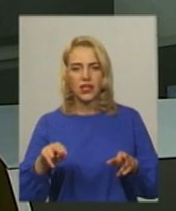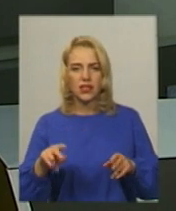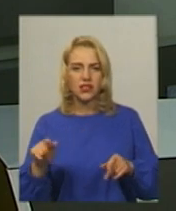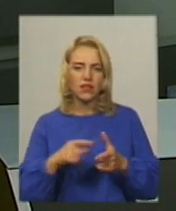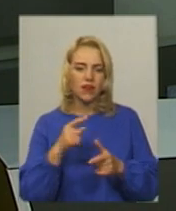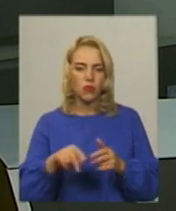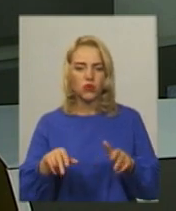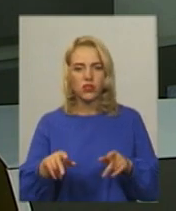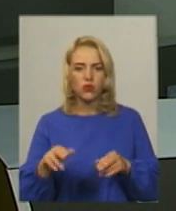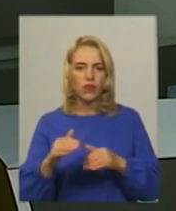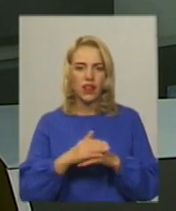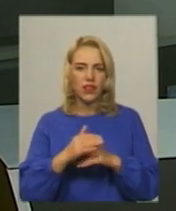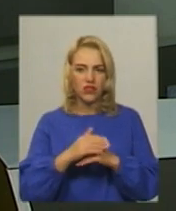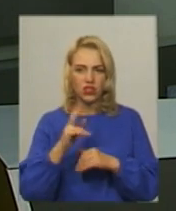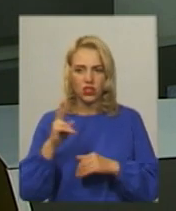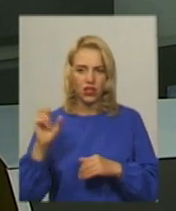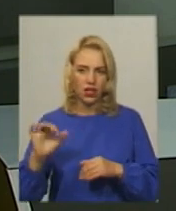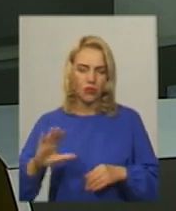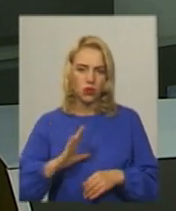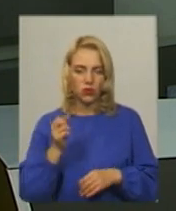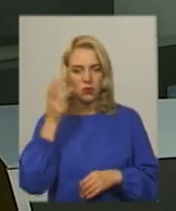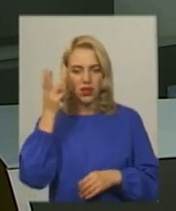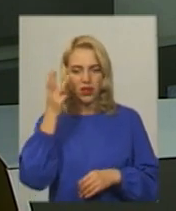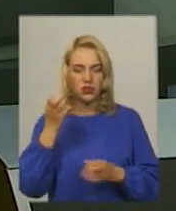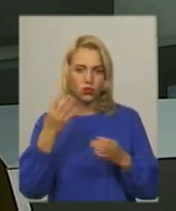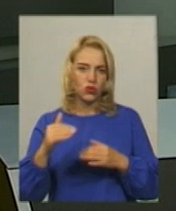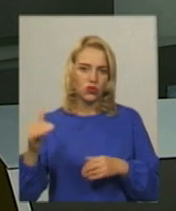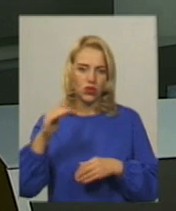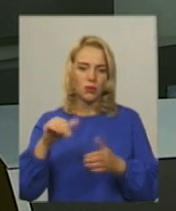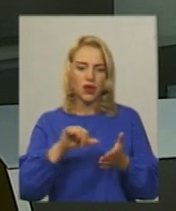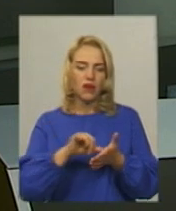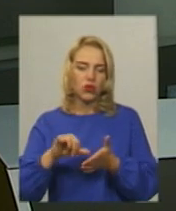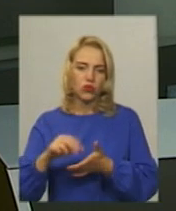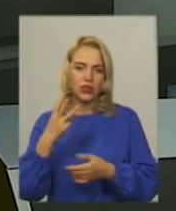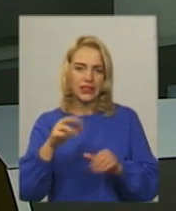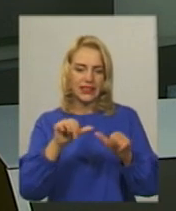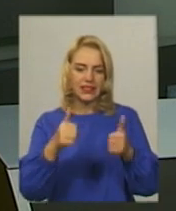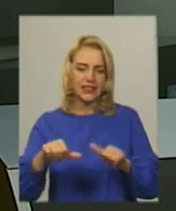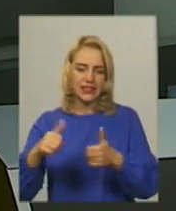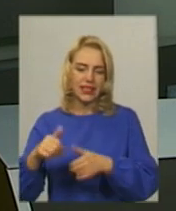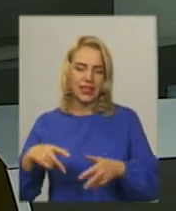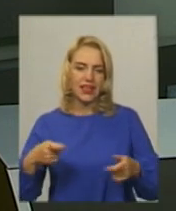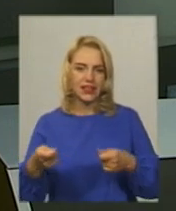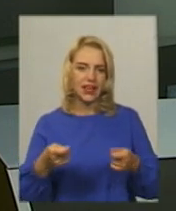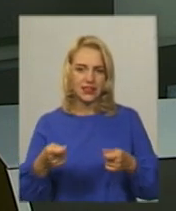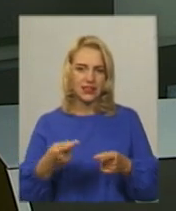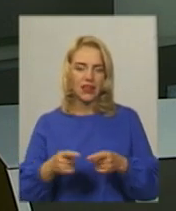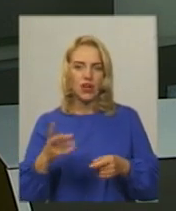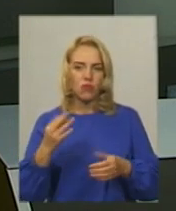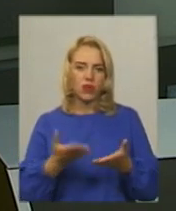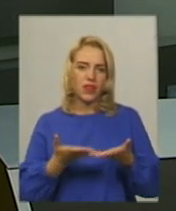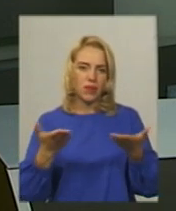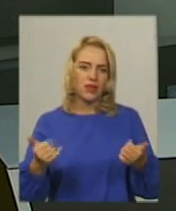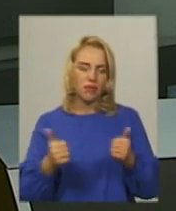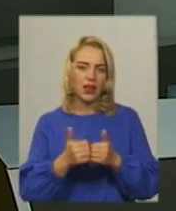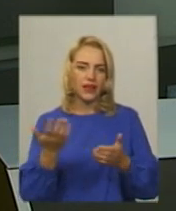танцювальна вечірка відбулись в «Просто неба» в Хмельницькому Учасники виконували три стилі танців Танцювальна вечірка «Просто неба» відбулася на майданчику